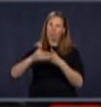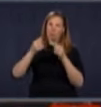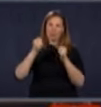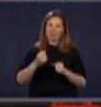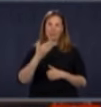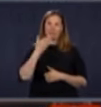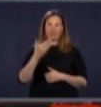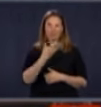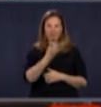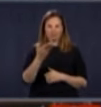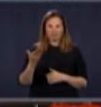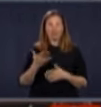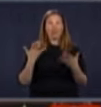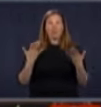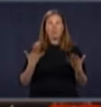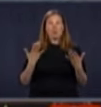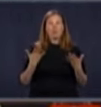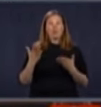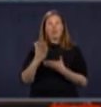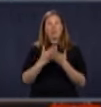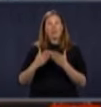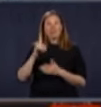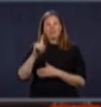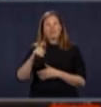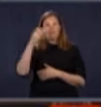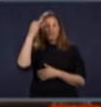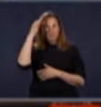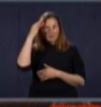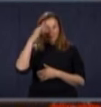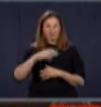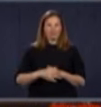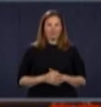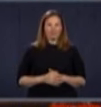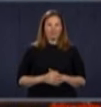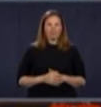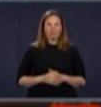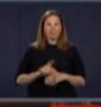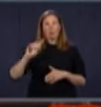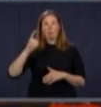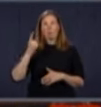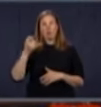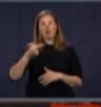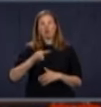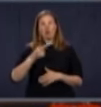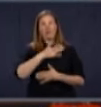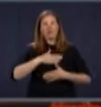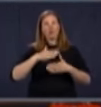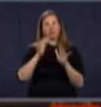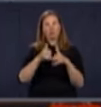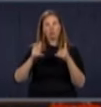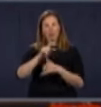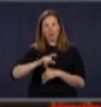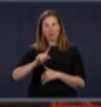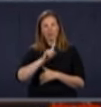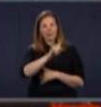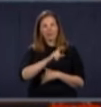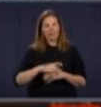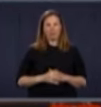Merci, Mme Mécane. Nous en sommes maintenant à la période de questions. Tout d'abord, Geneviève Lajoie du Journal de Québec. Bonjour.